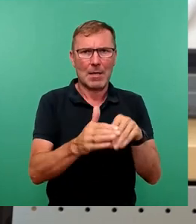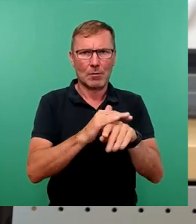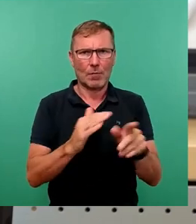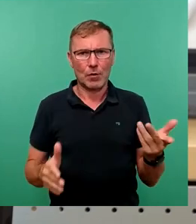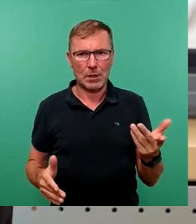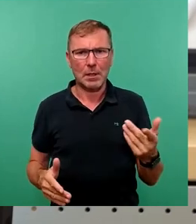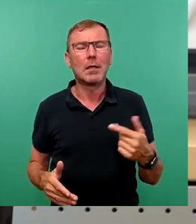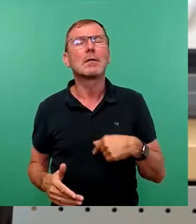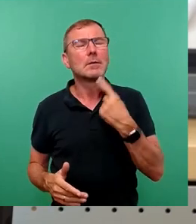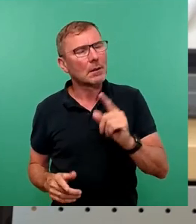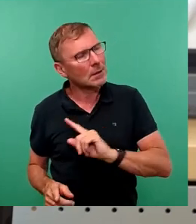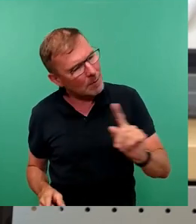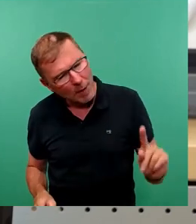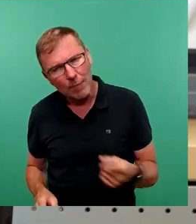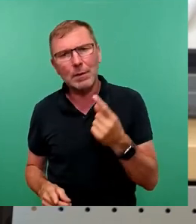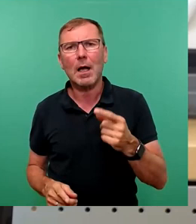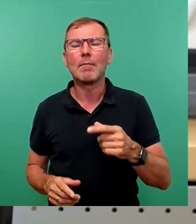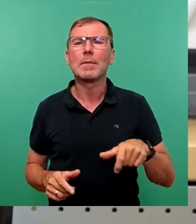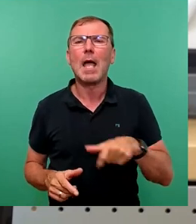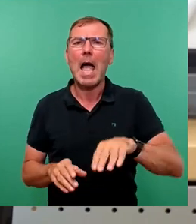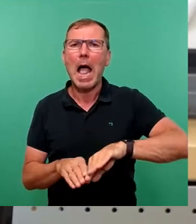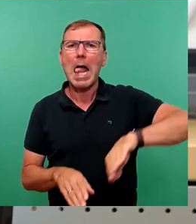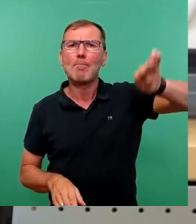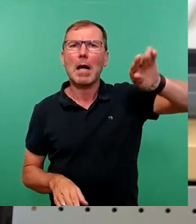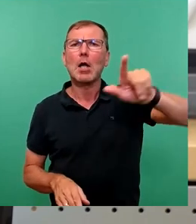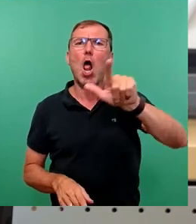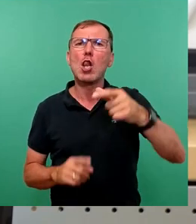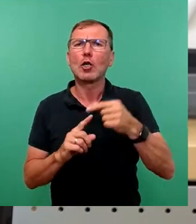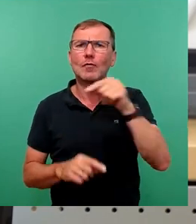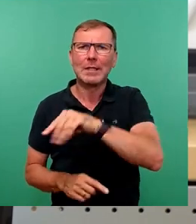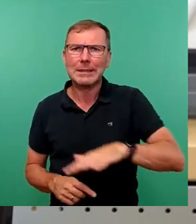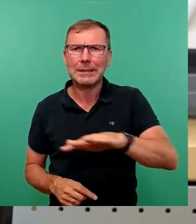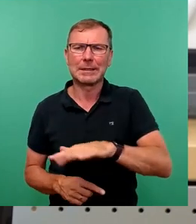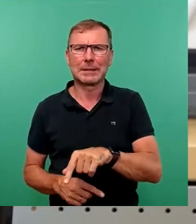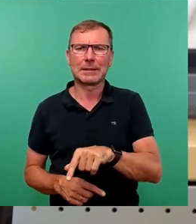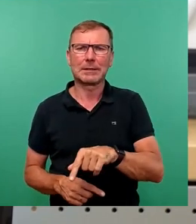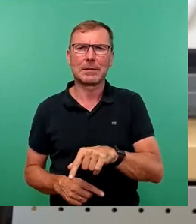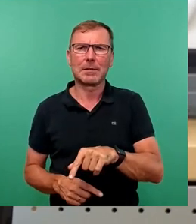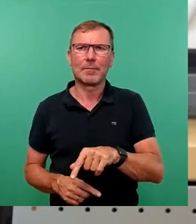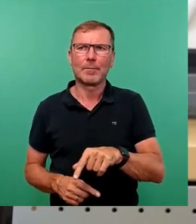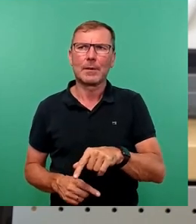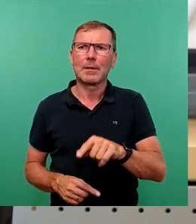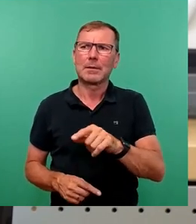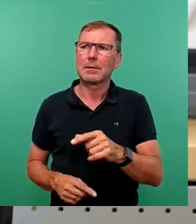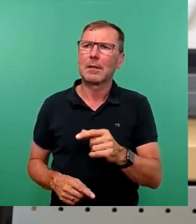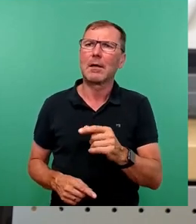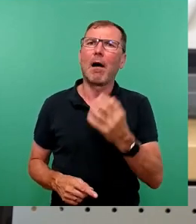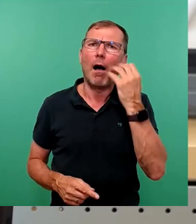sage es immer wieder gerne, der Elphang Loschwitz, obwohl er, sage ich mal, jetzt nicht gerade ein Elendsviertel ist,